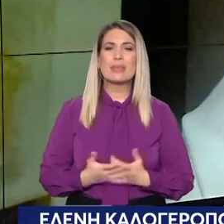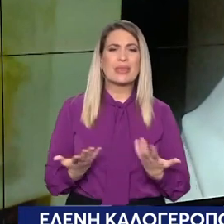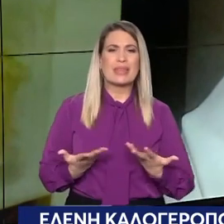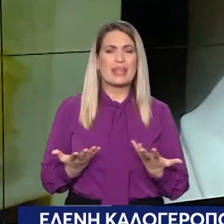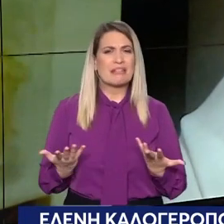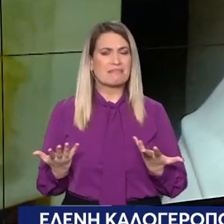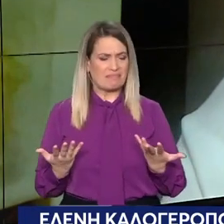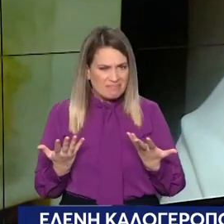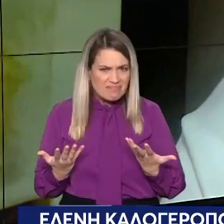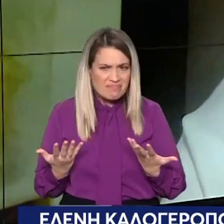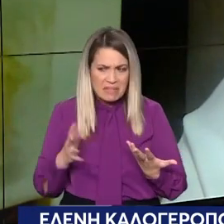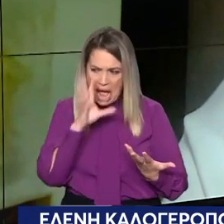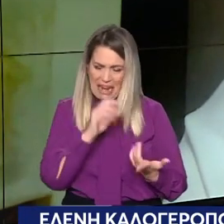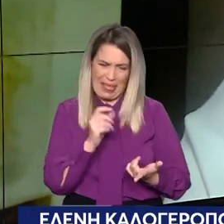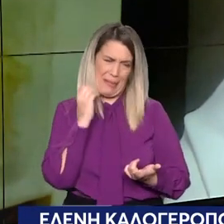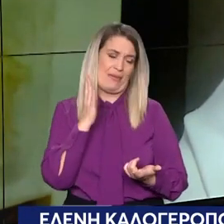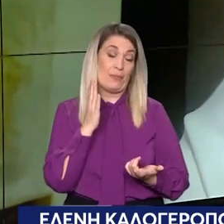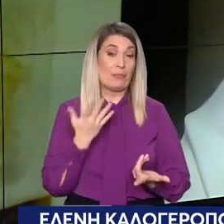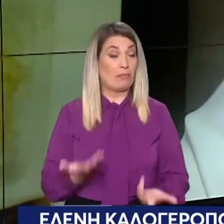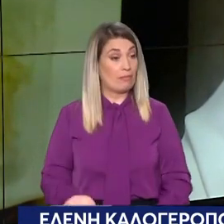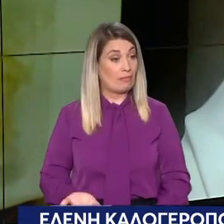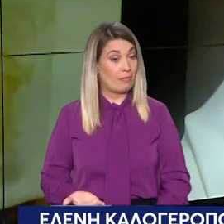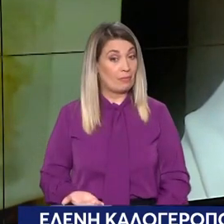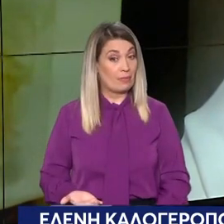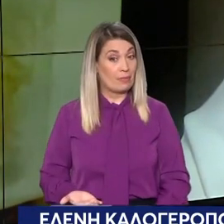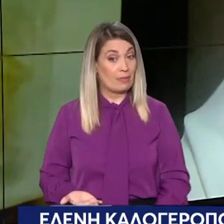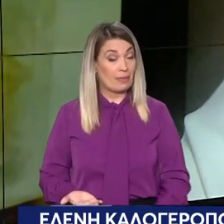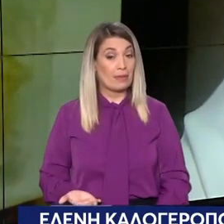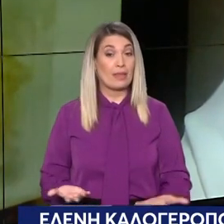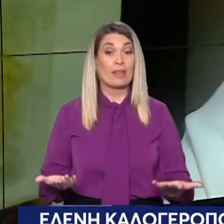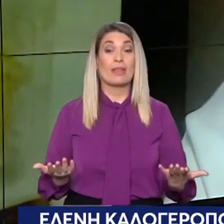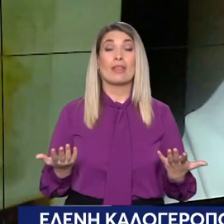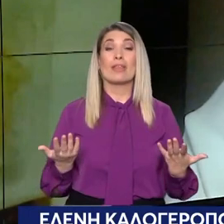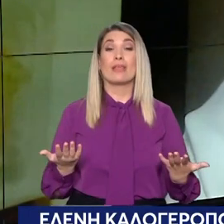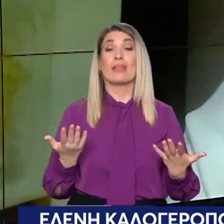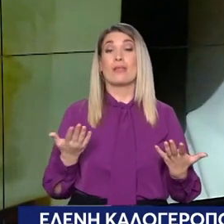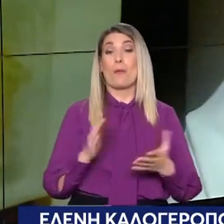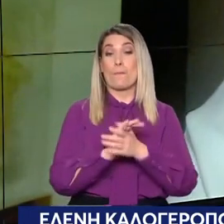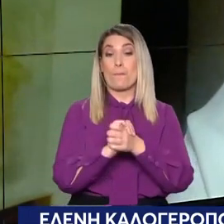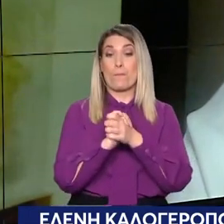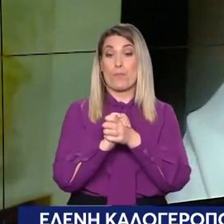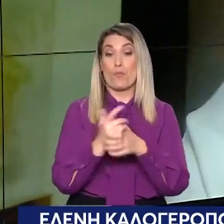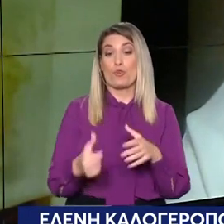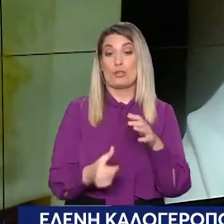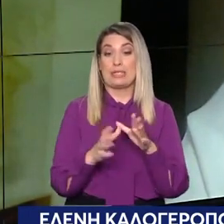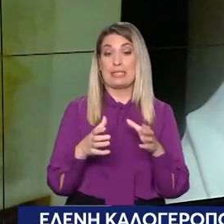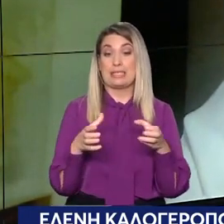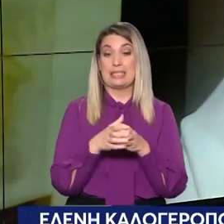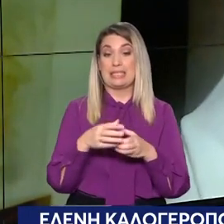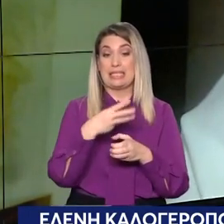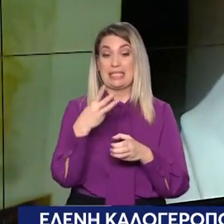πιστεύεις εύκολα. Ότι ο πρόεδρος ενός κόμματος εορτάζουν σήμερα, και χρόνια πολλά, χρόνια πολλά πρόεδρα Στέφανε,